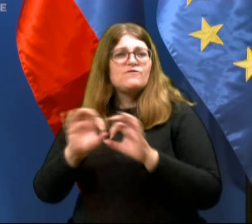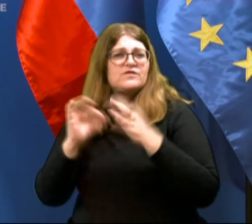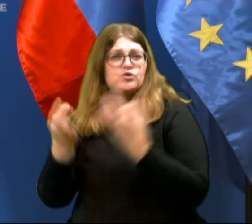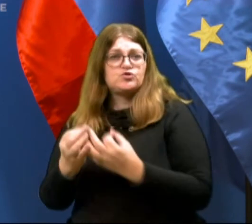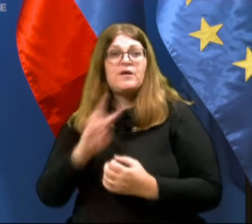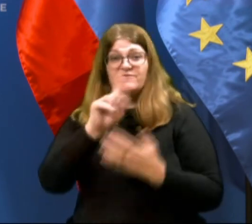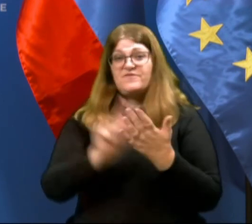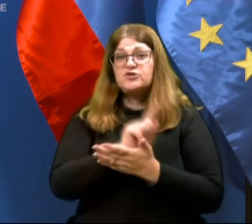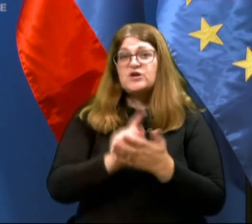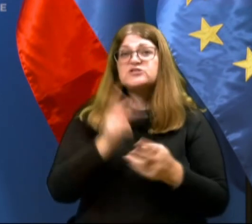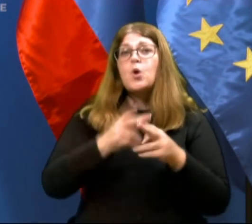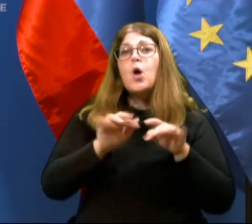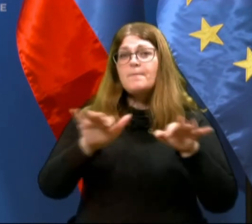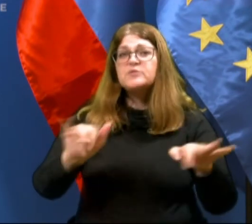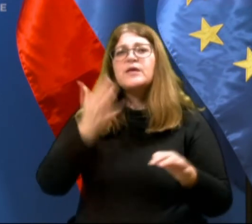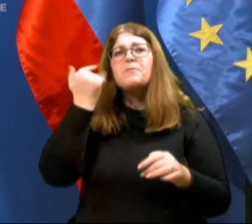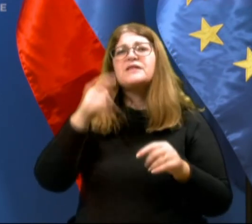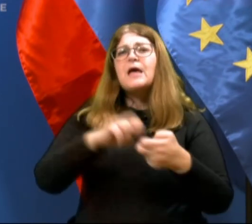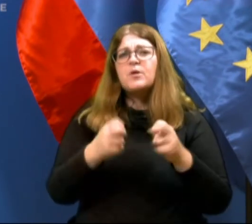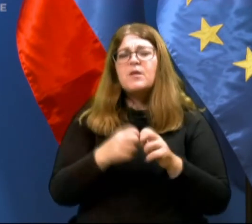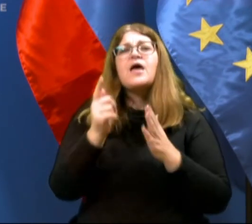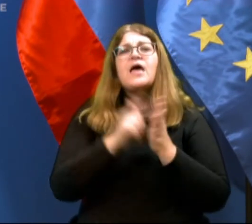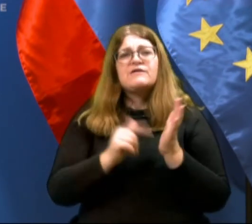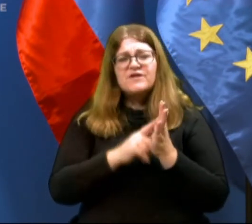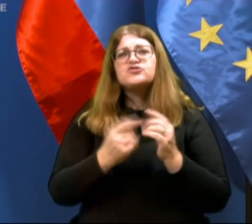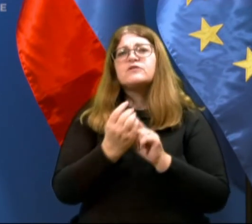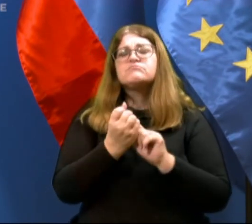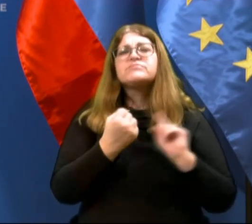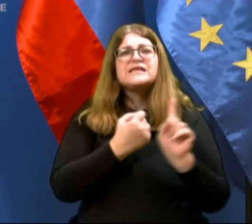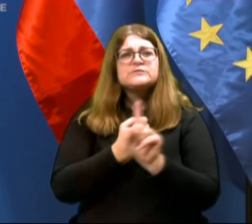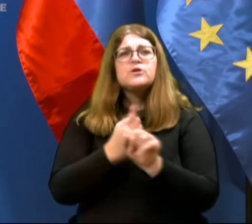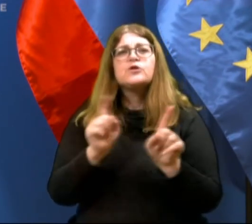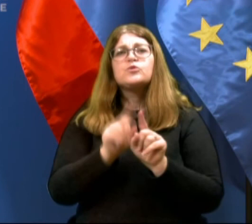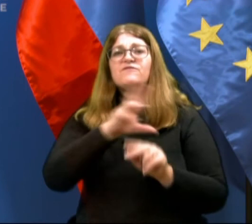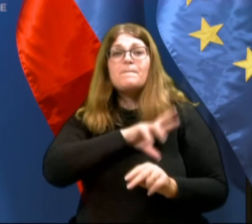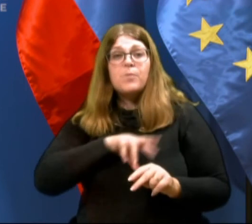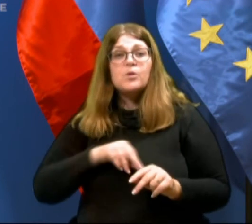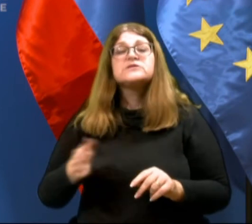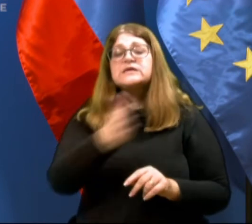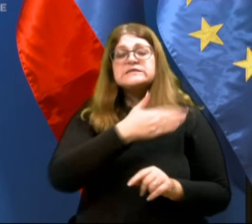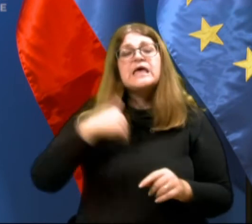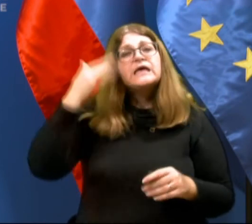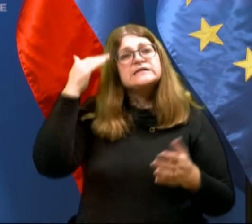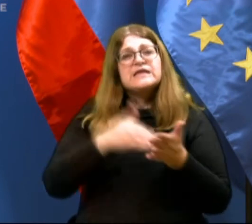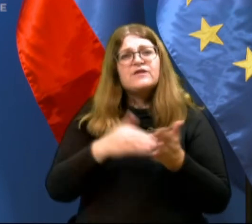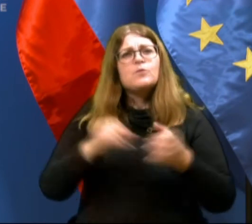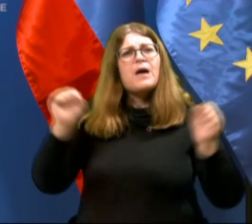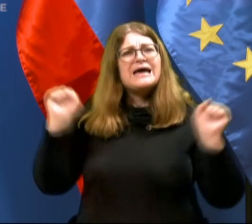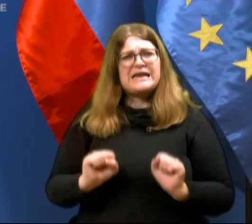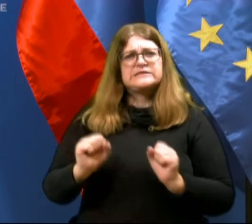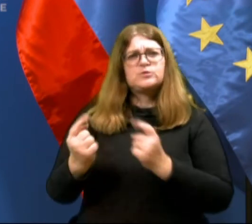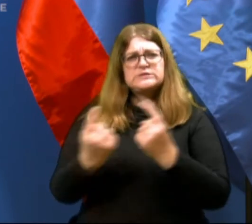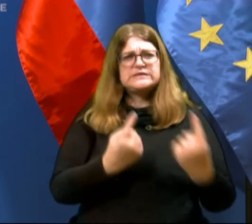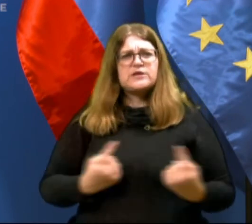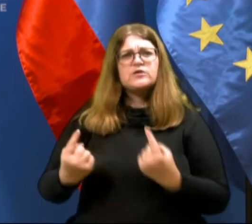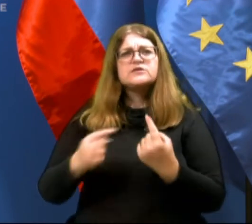času epidemije je bila ta problematika večkrat izpostavljena in tudi v policiji se zavedamo resnosti situacij,